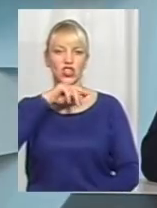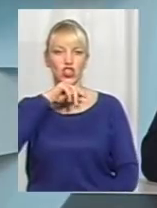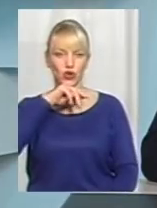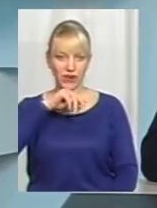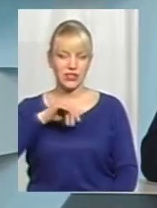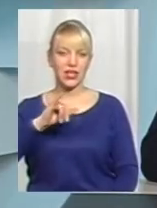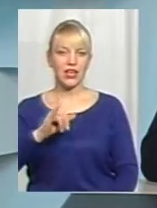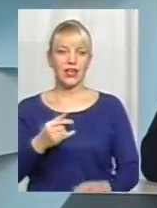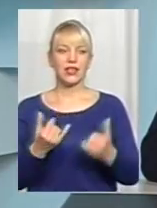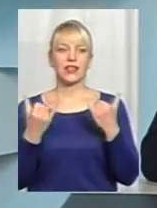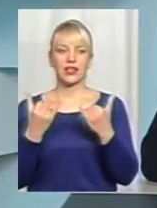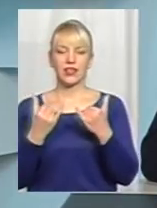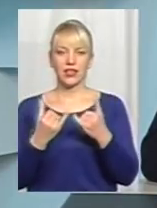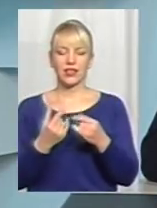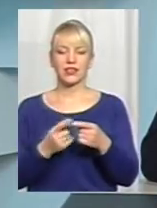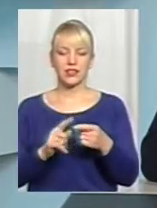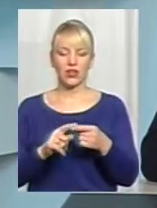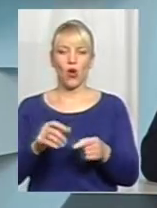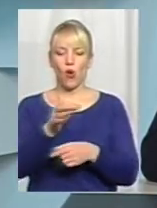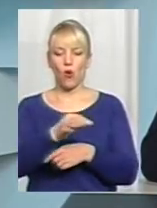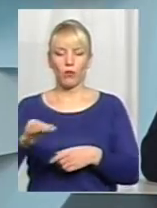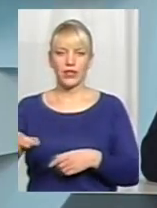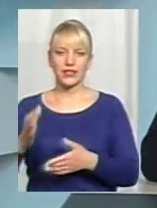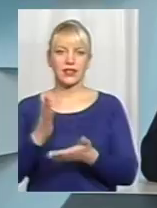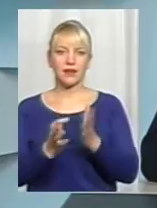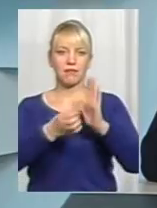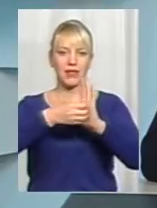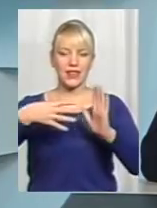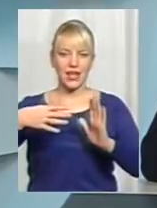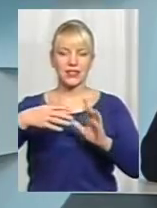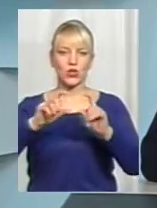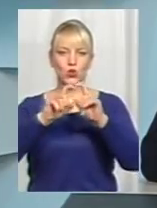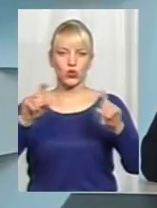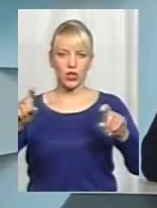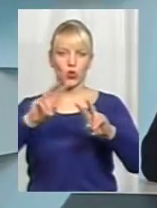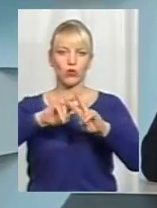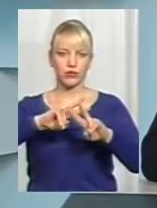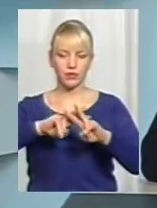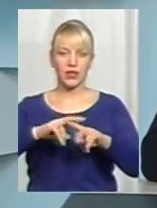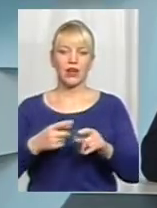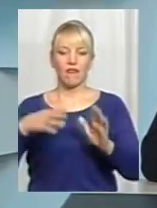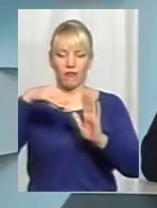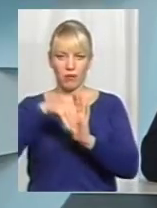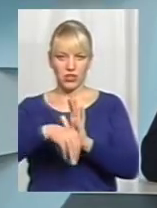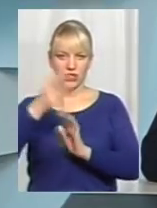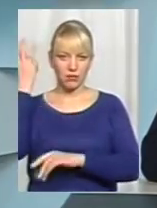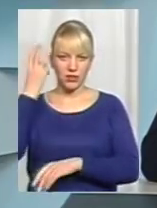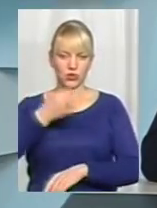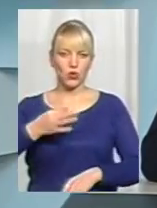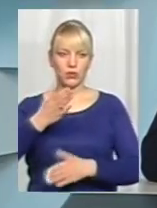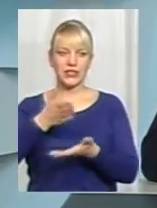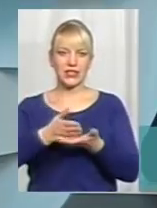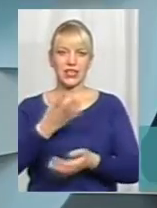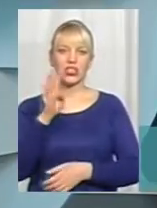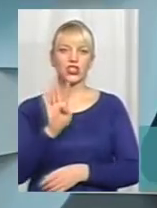і на теренах даних областей дислокуються 15 установ виконання покарань. В межах Хмельницької області є